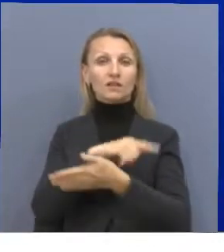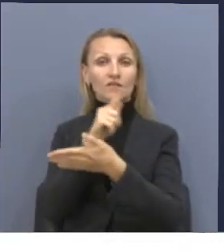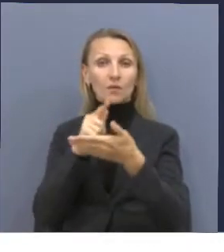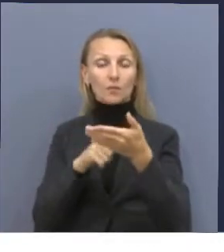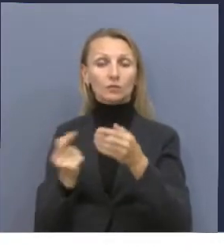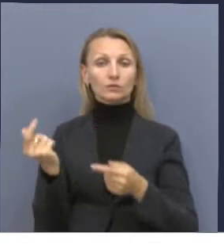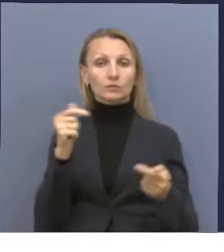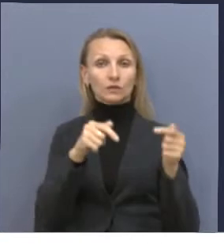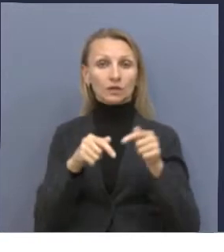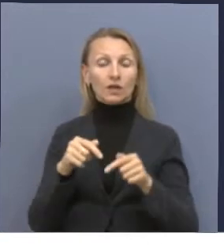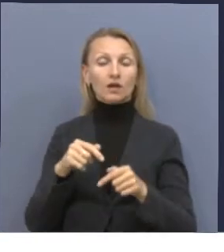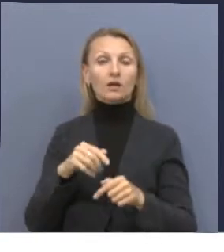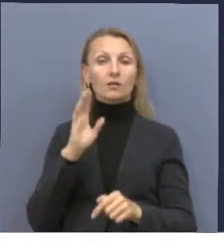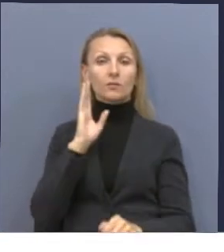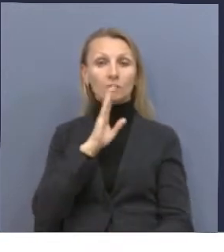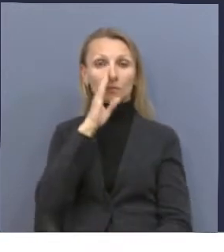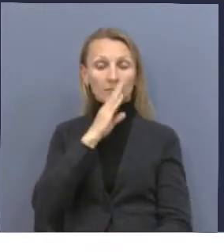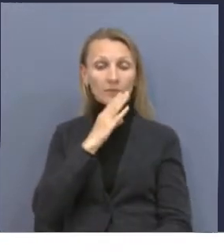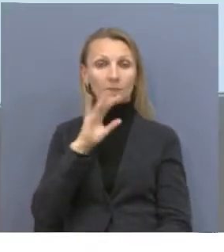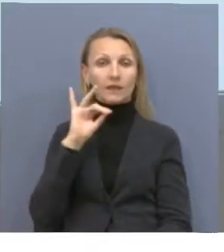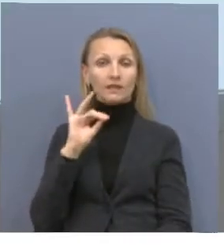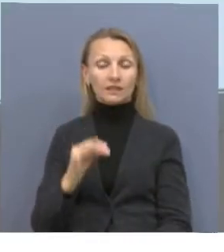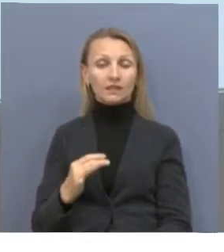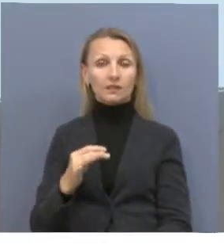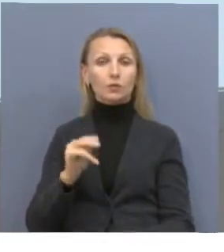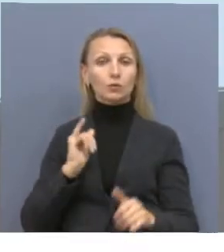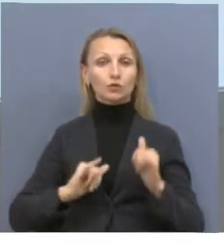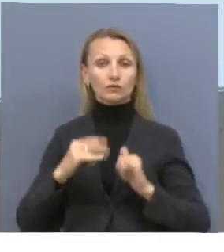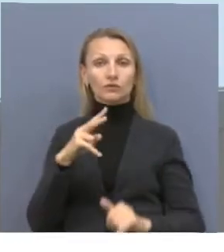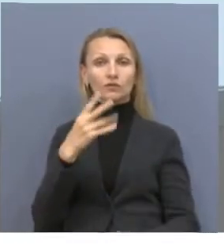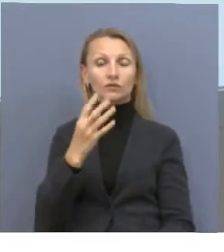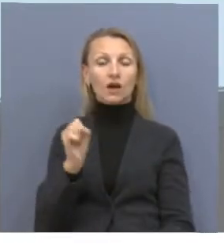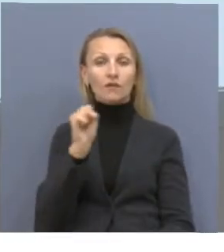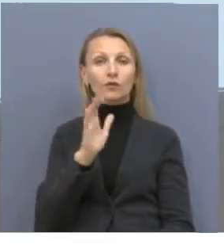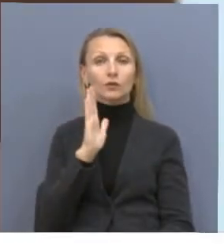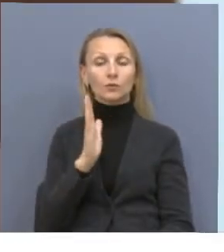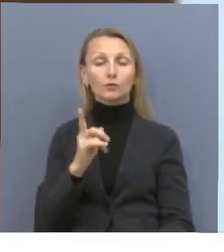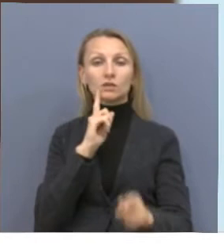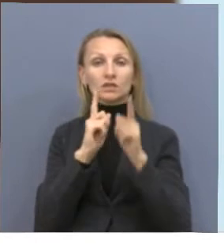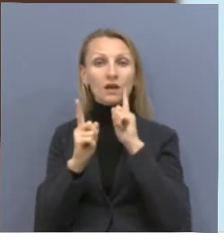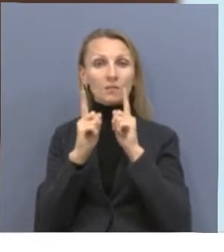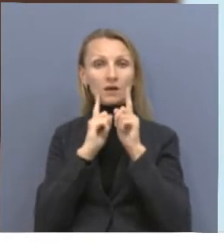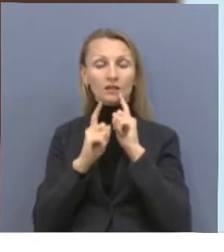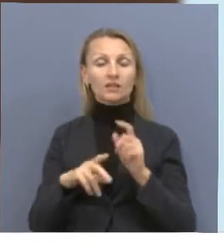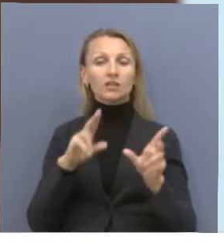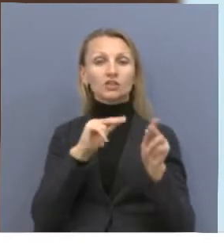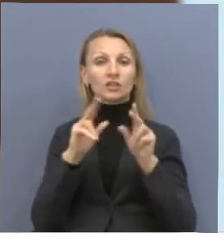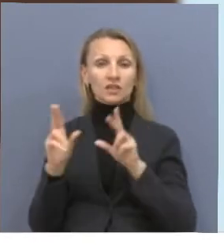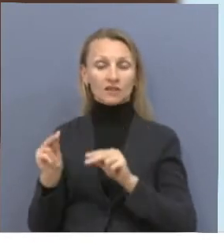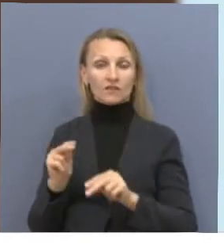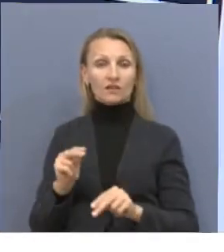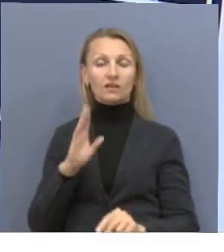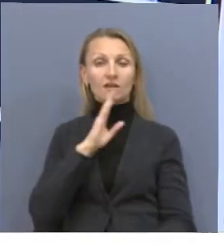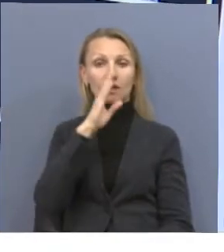взаимодействие учителей с родителями. С 24 августа для них будут организованы дистанционные семинары «Счастливый родитель – успешный